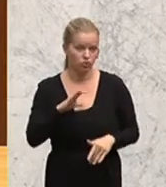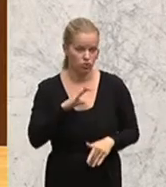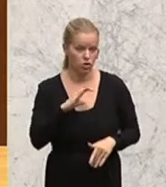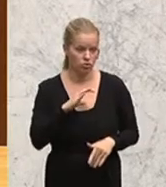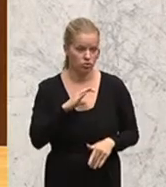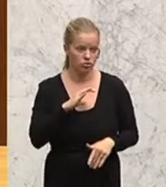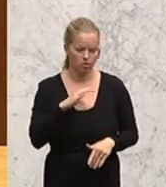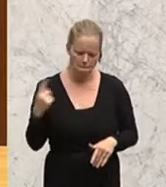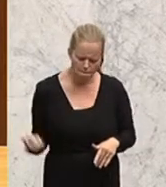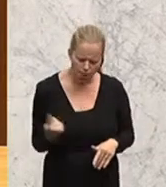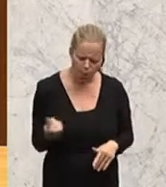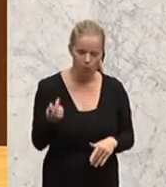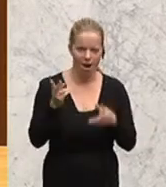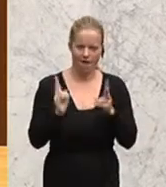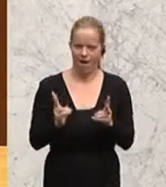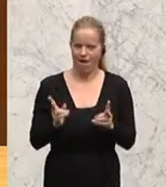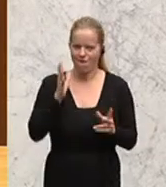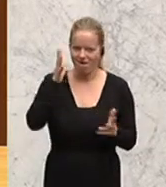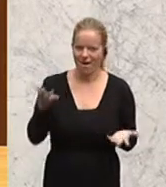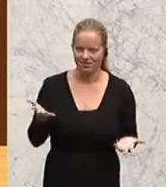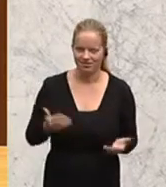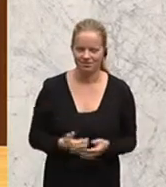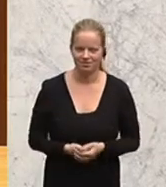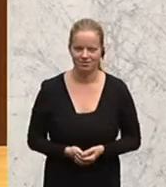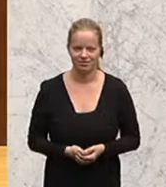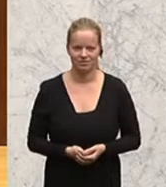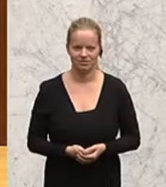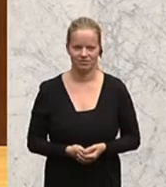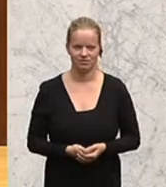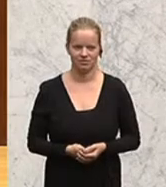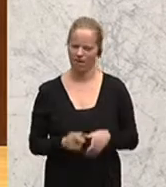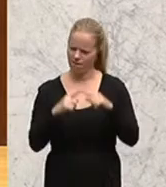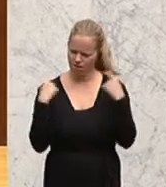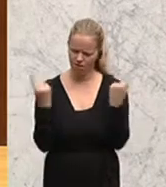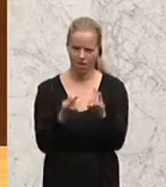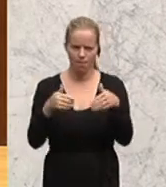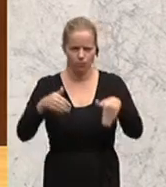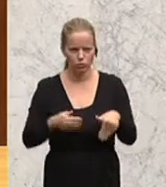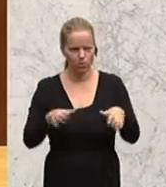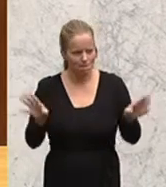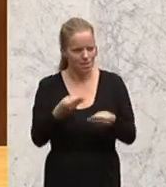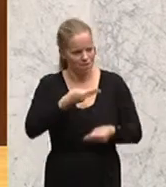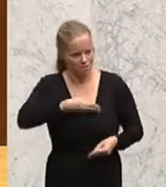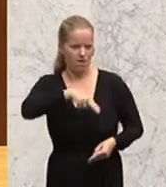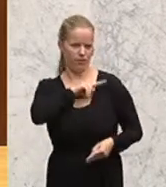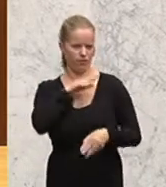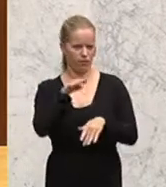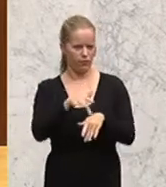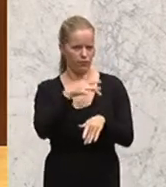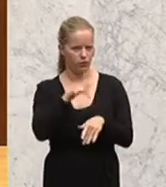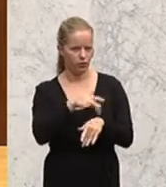zum Motor dieser Entwicklung zu werden. Wenn wir uns mitverantwortlich fühlen,